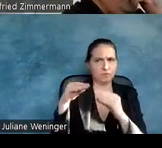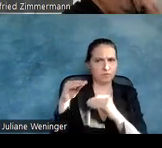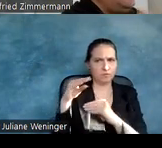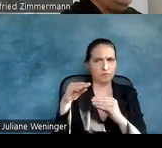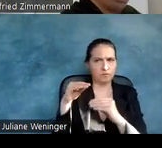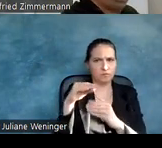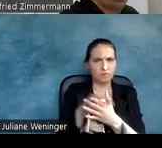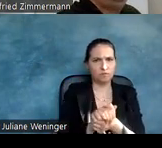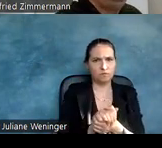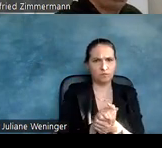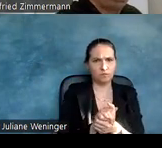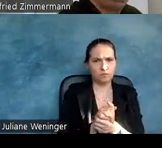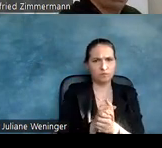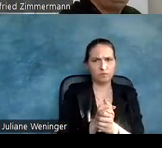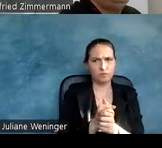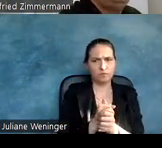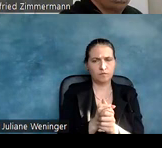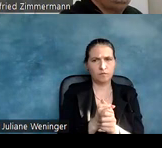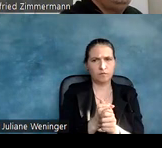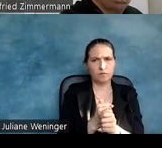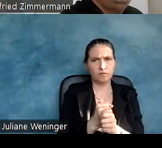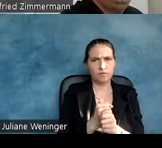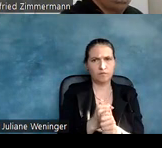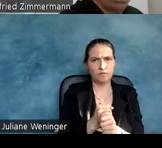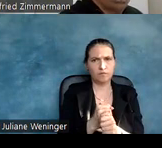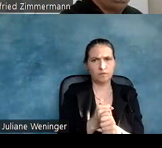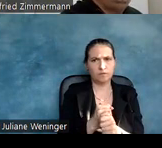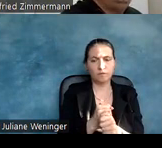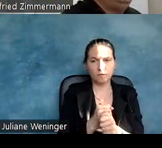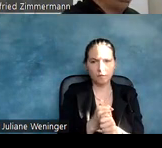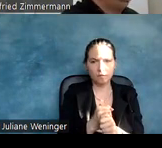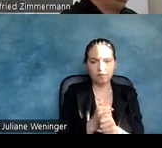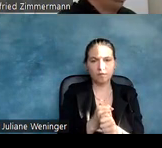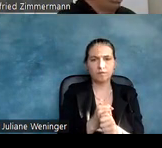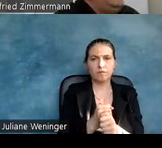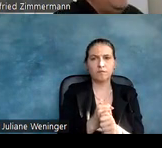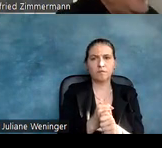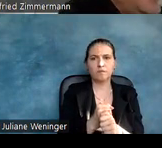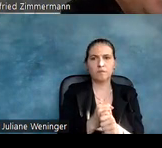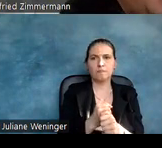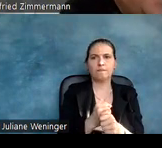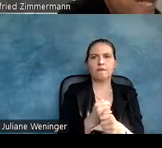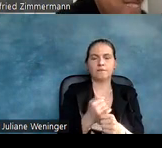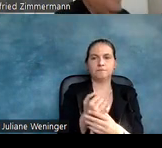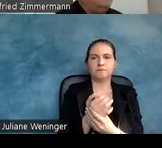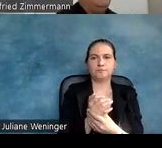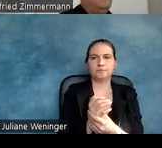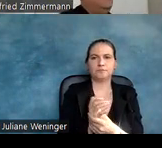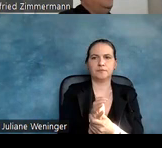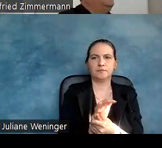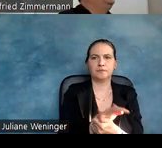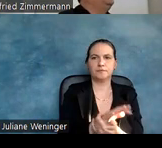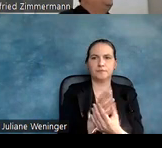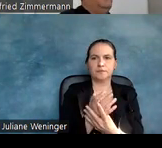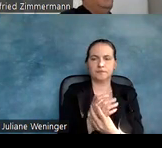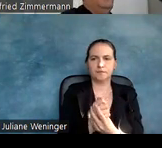natürlich. Ja, gesetzlich, ja, komm mal zum Mikrofon, ja, vielleicht noch mal,